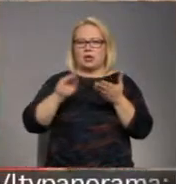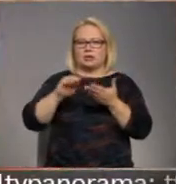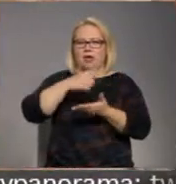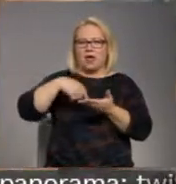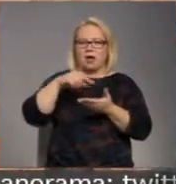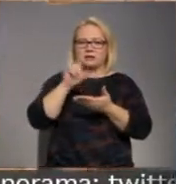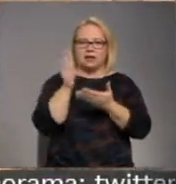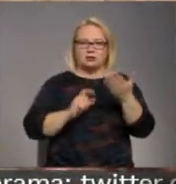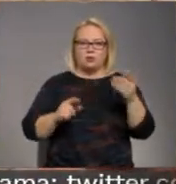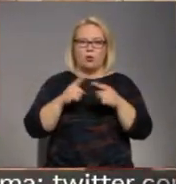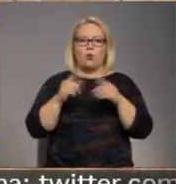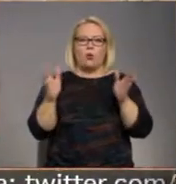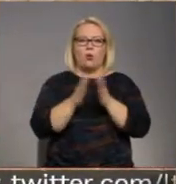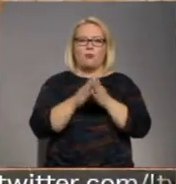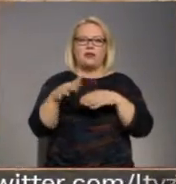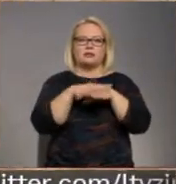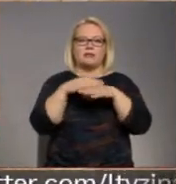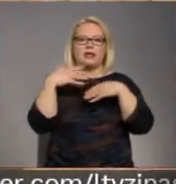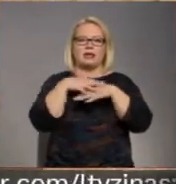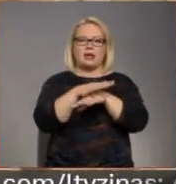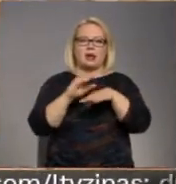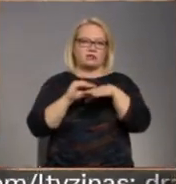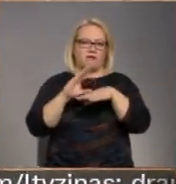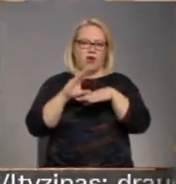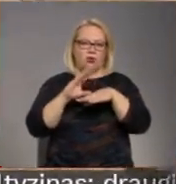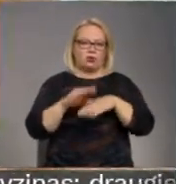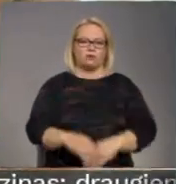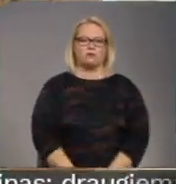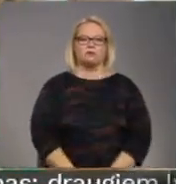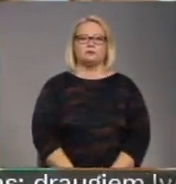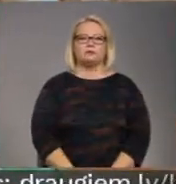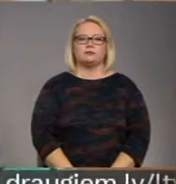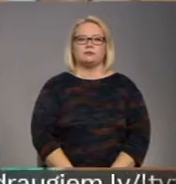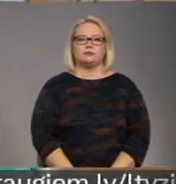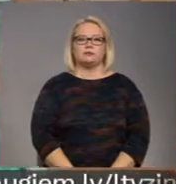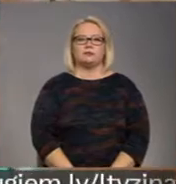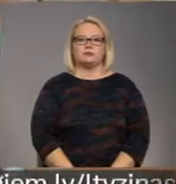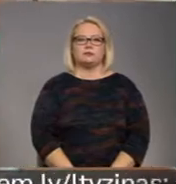sadarbībā ar sabiedrības integrācijas fondu. Dats tirāna Māris Jurgensons, Latvijas televīzija.